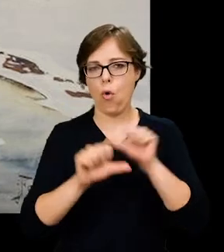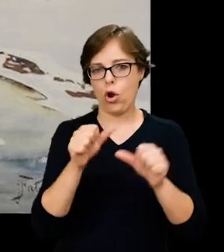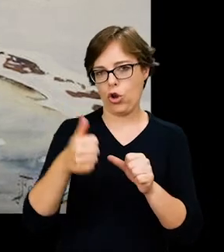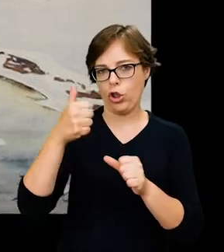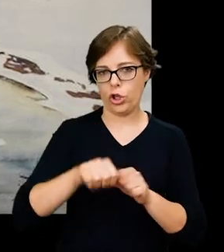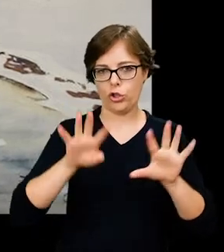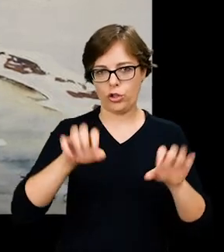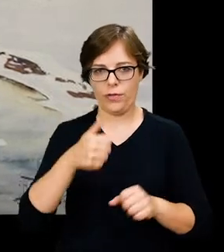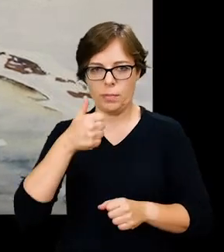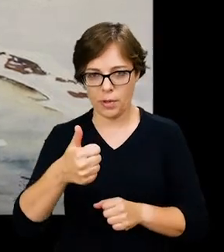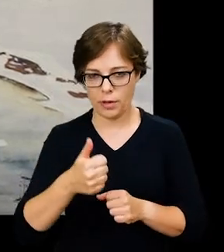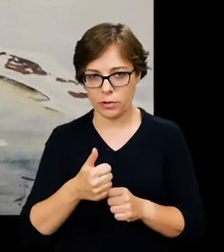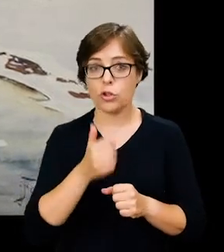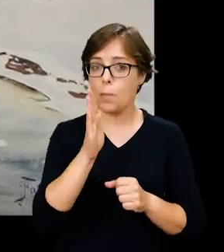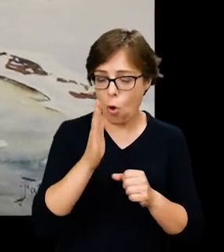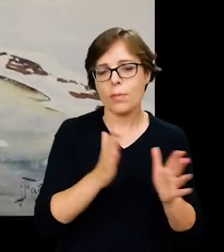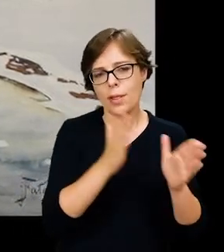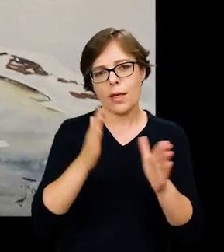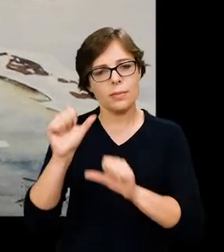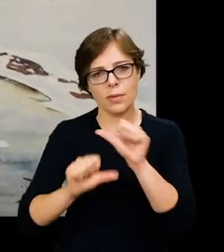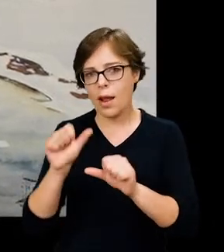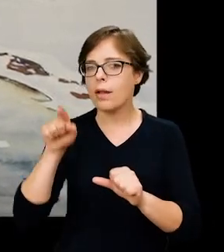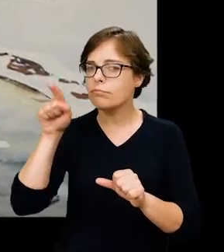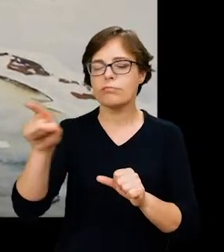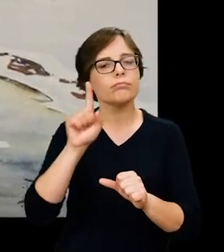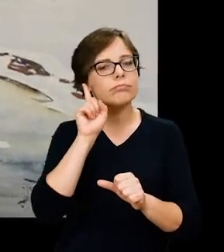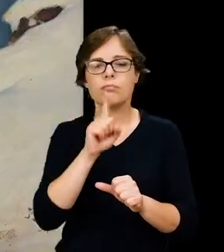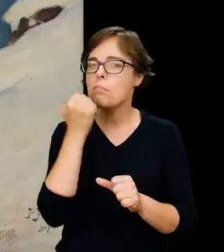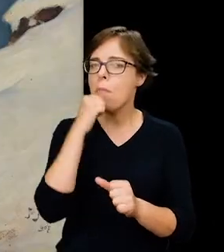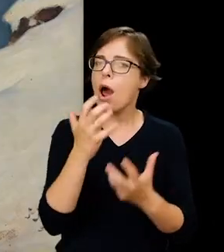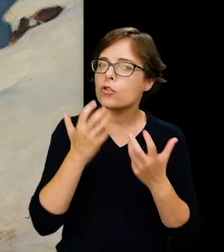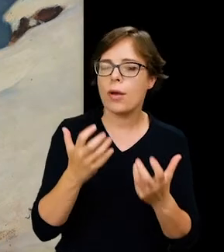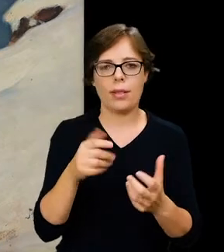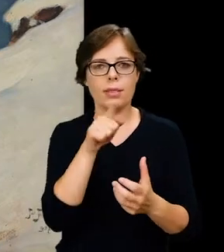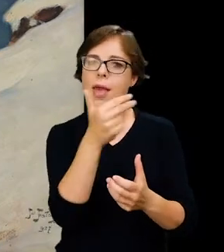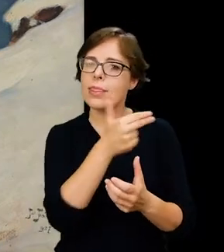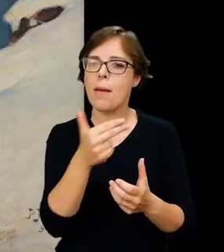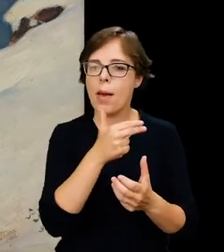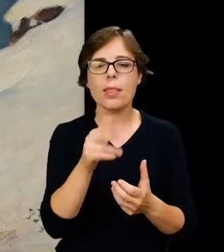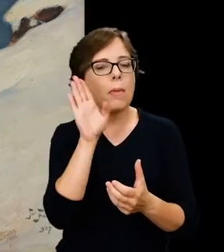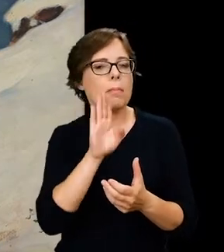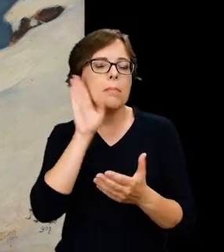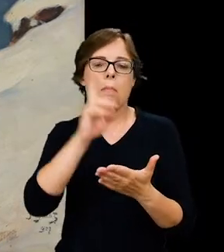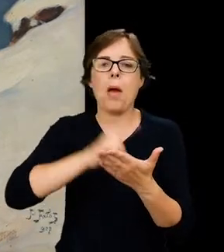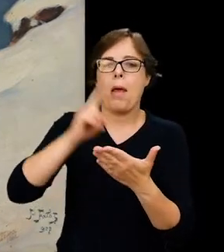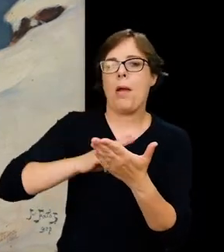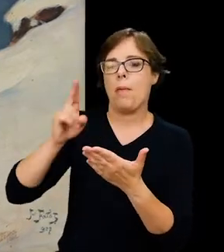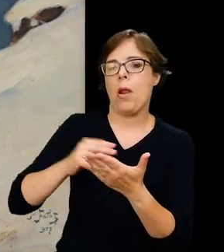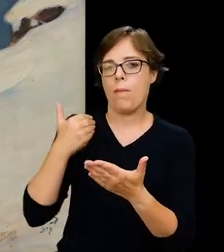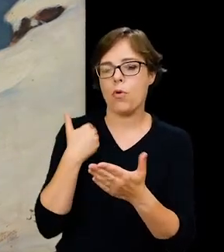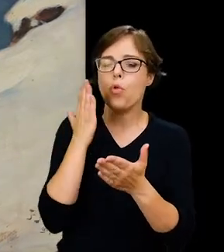1901 roku i w kolejnych latach malarz bardzo chętnie powtarzał tę samą scenerię,